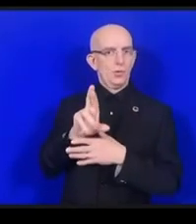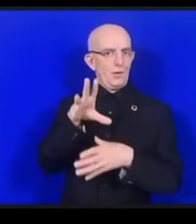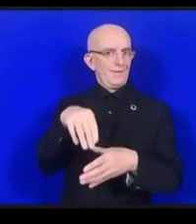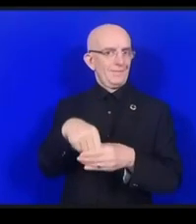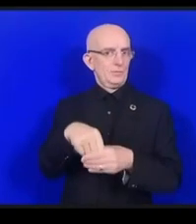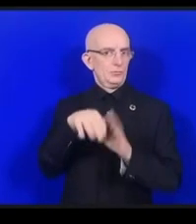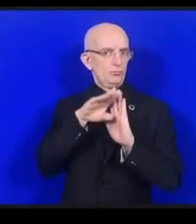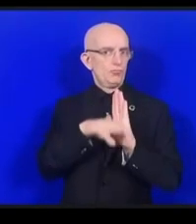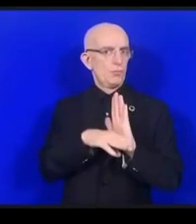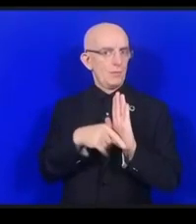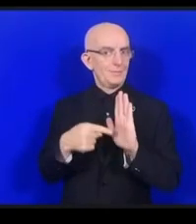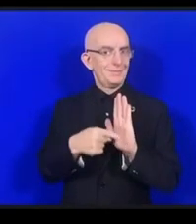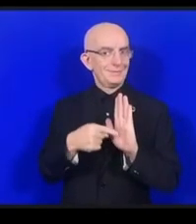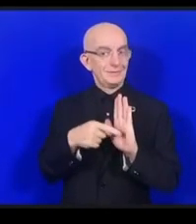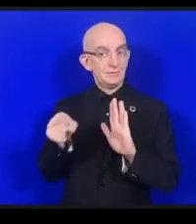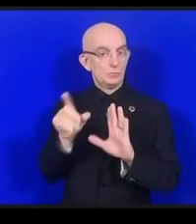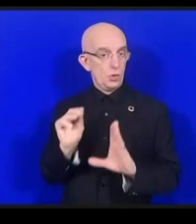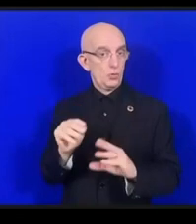そして